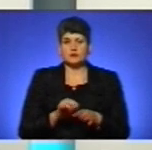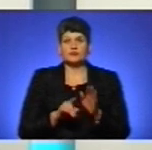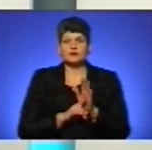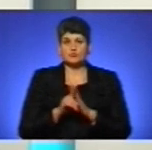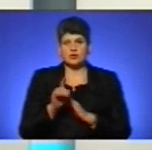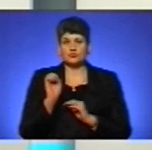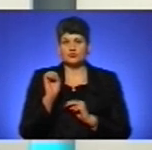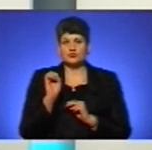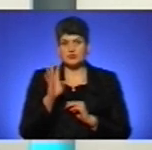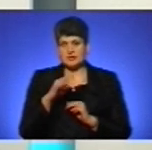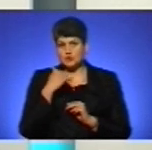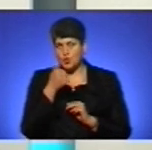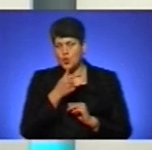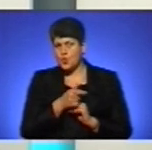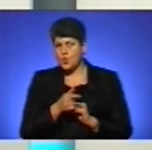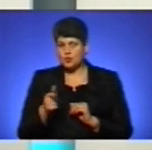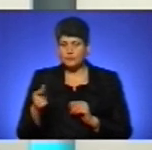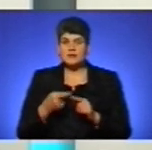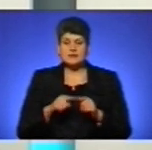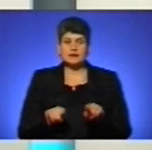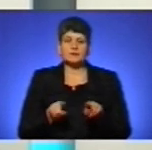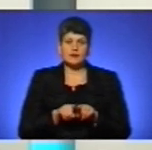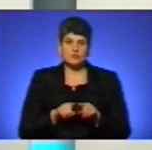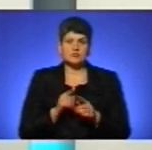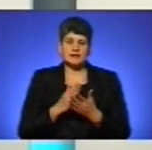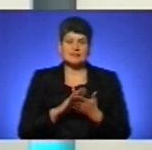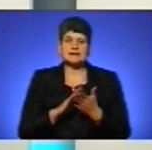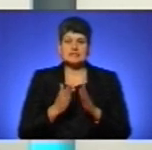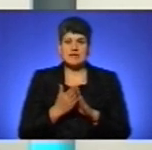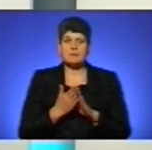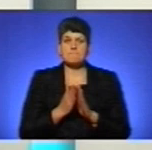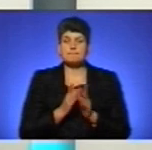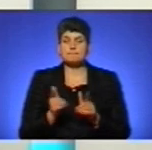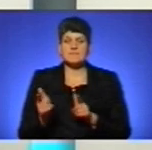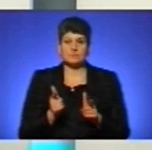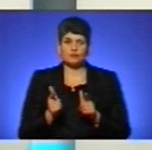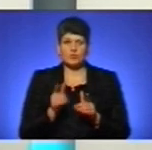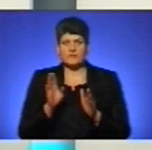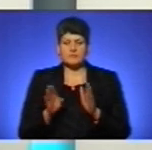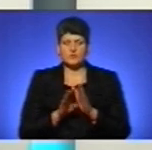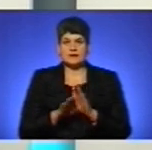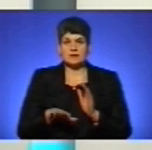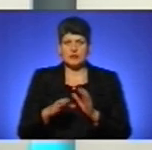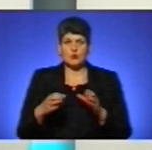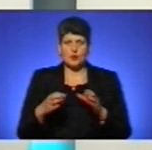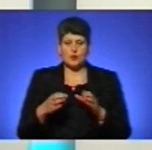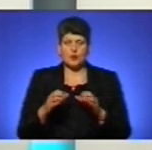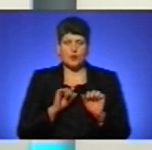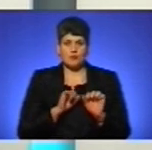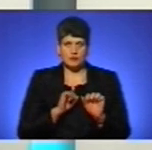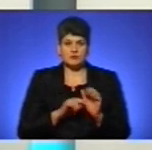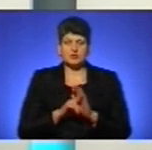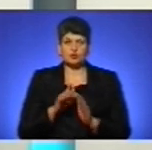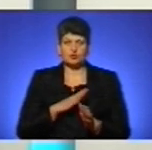2014 року. Також це введена така система підготовки підрозділу територіальної оборони. Якщо пам'ятаєте, спочатку були